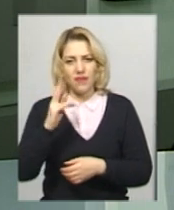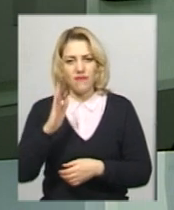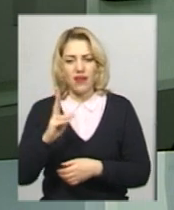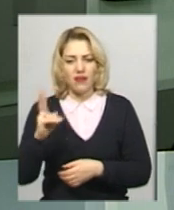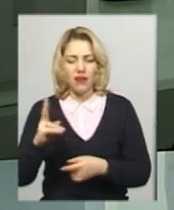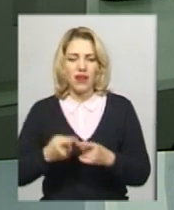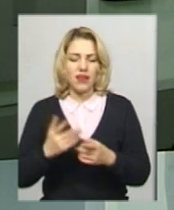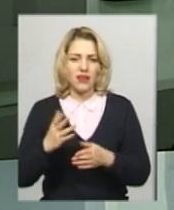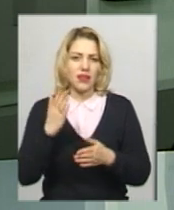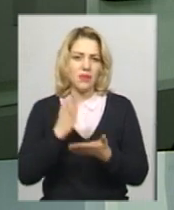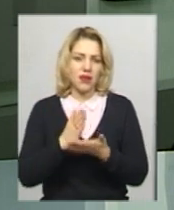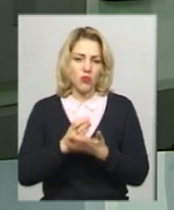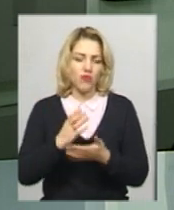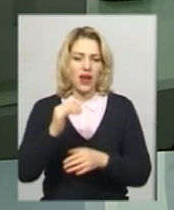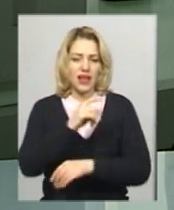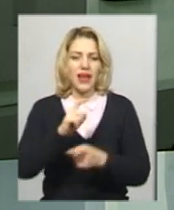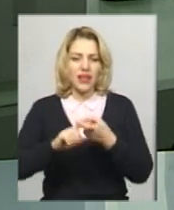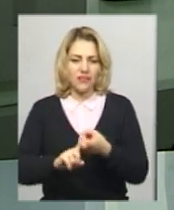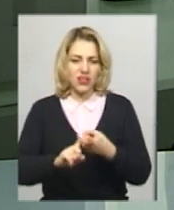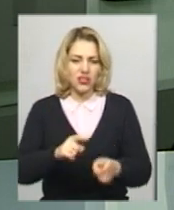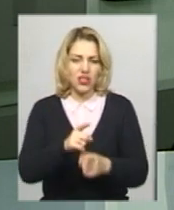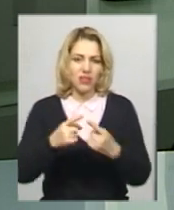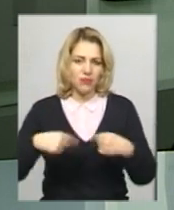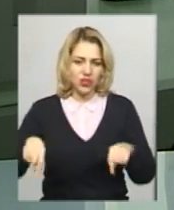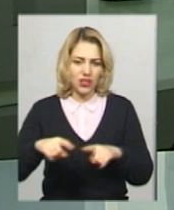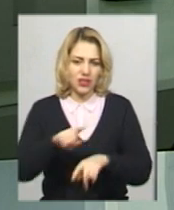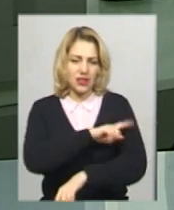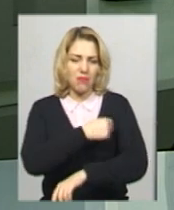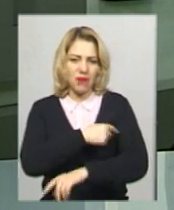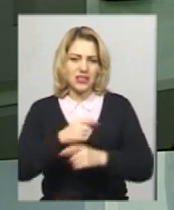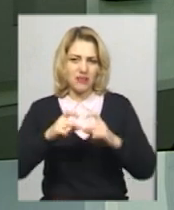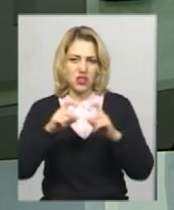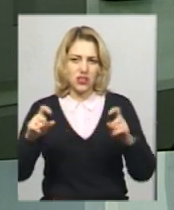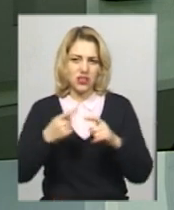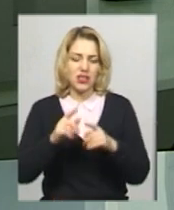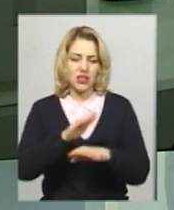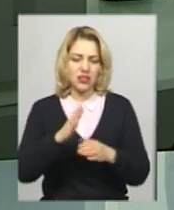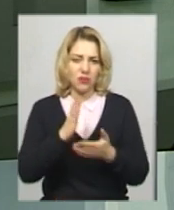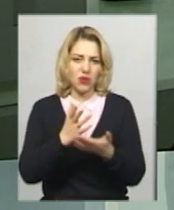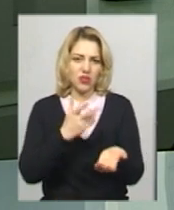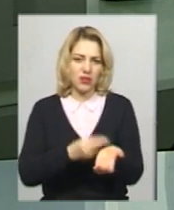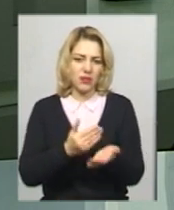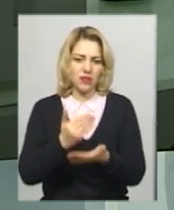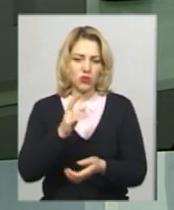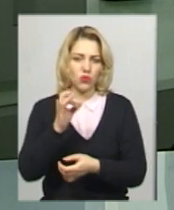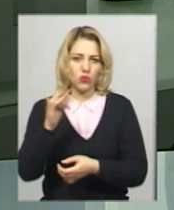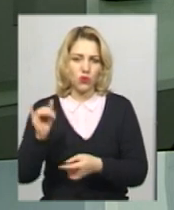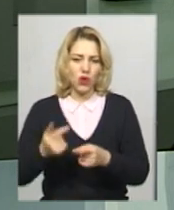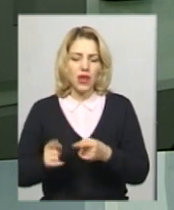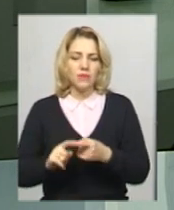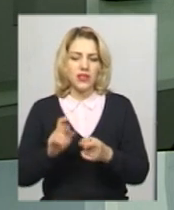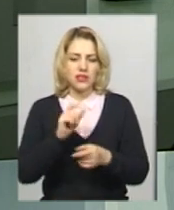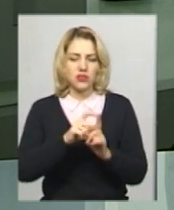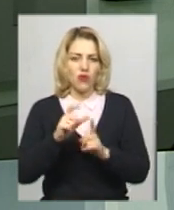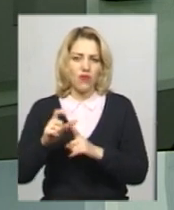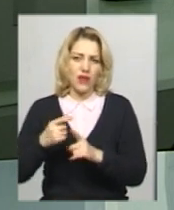лікуванні в інфекційному відділенні у медсанчастині. За попередньою інформацією, діти мають щеплення від кору. За словами Лариси Клочай,